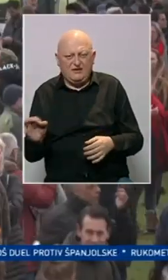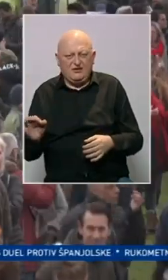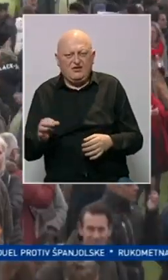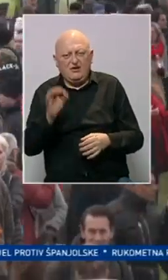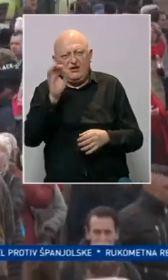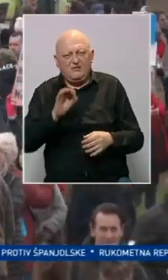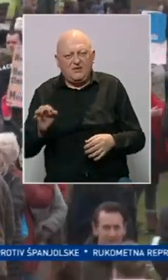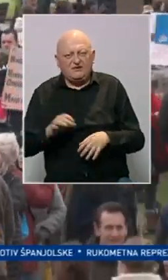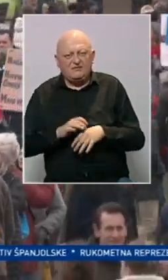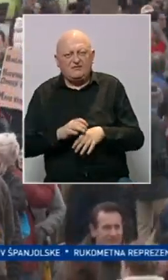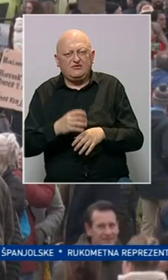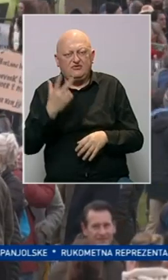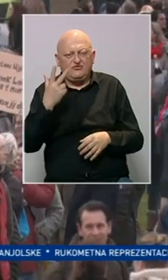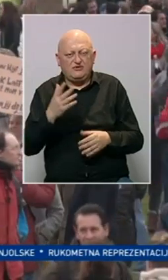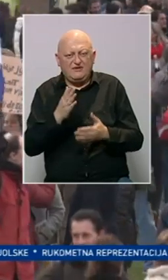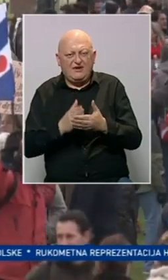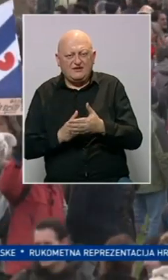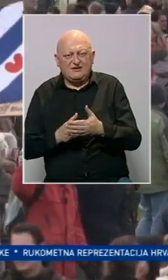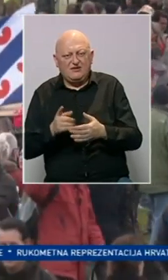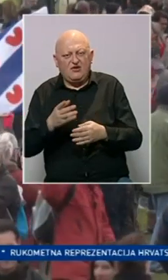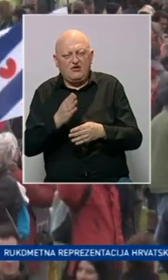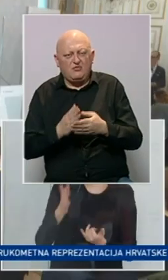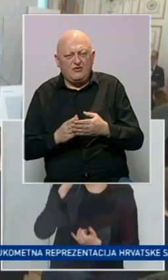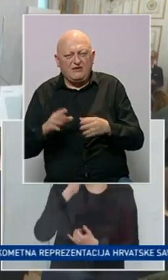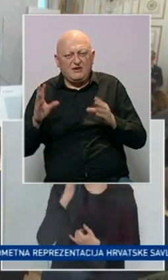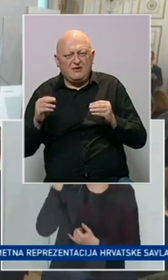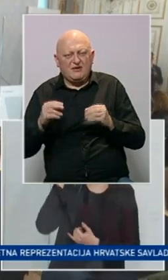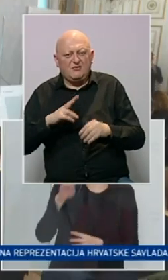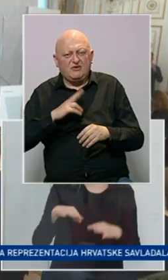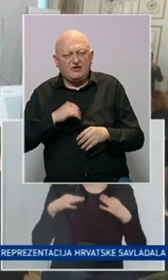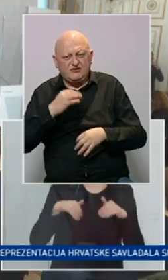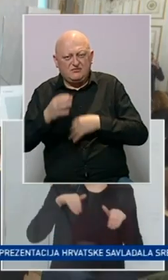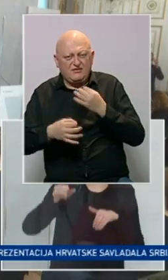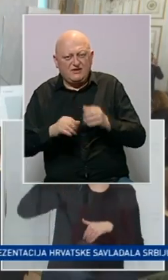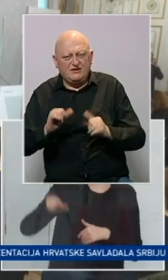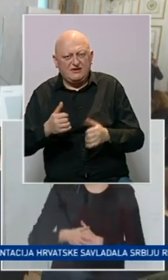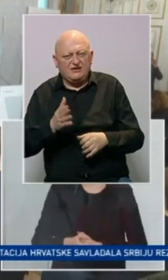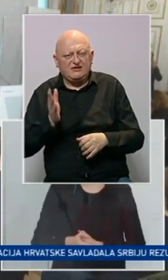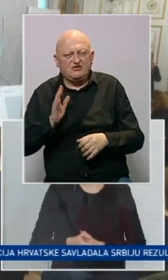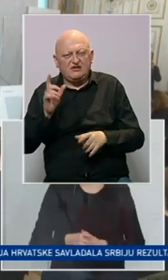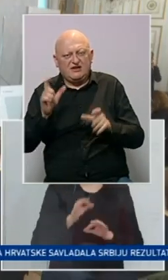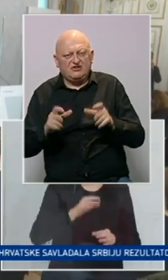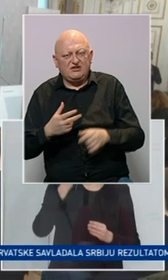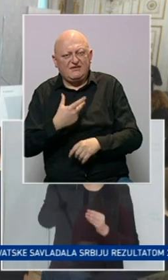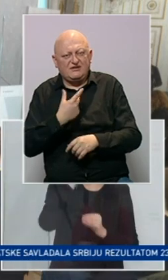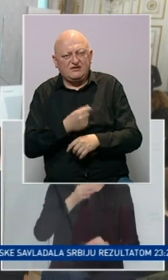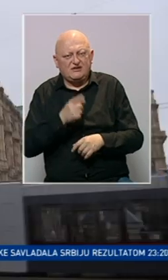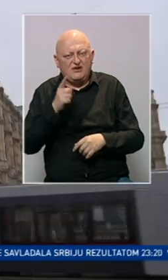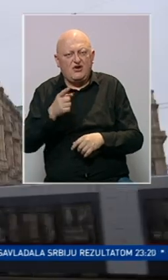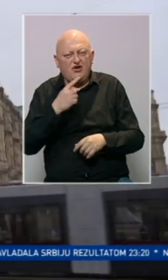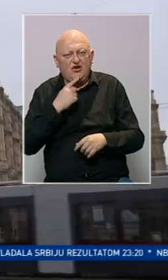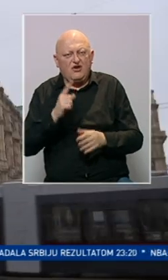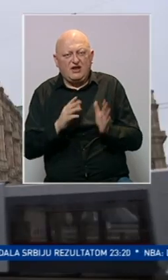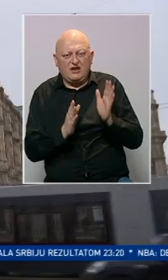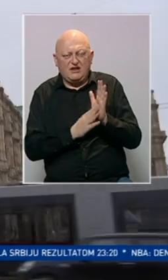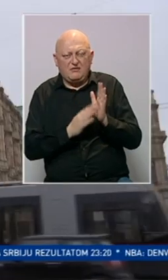planirano. Plan će se provoditi u tri faze, a od polovine marta policija će provjeravati jesu li građani vakcinisani.